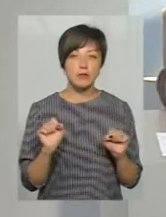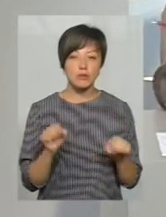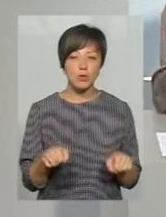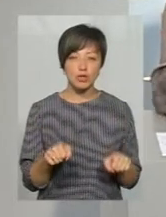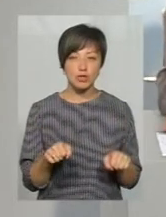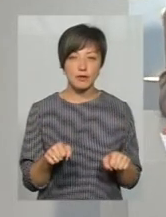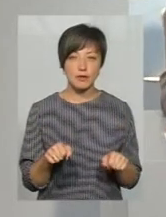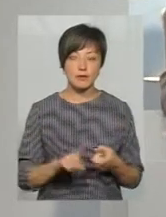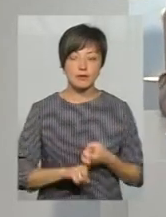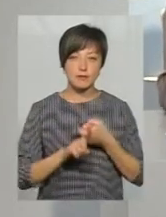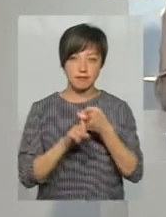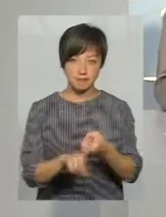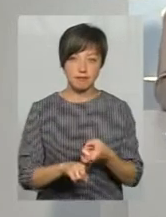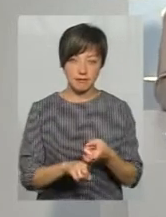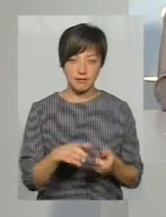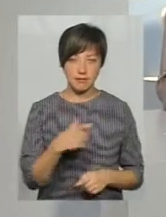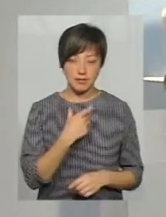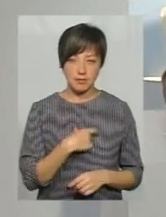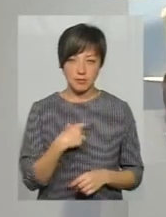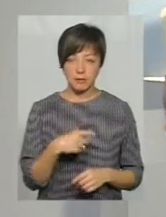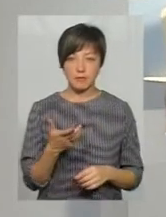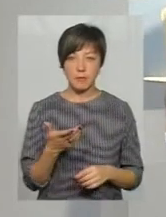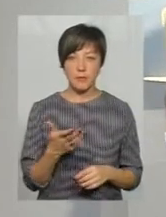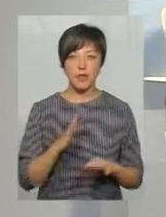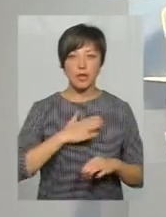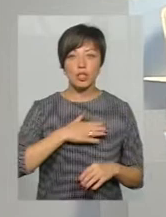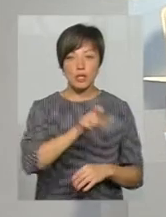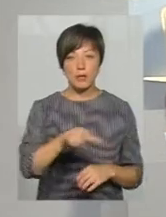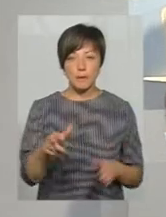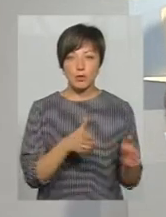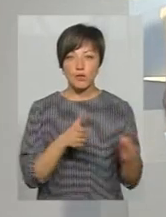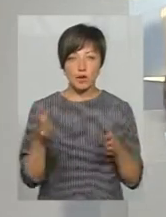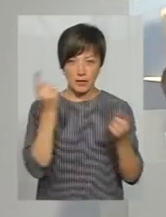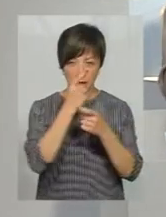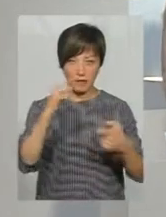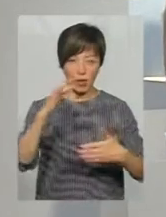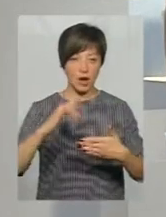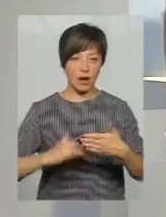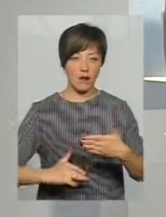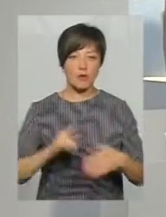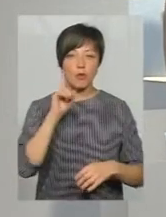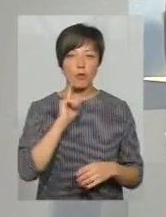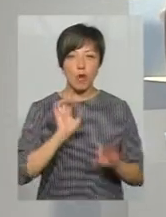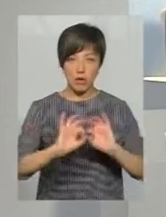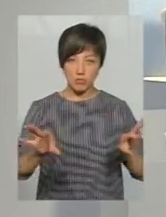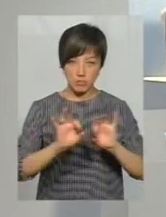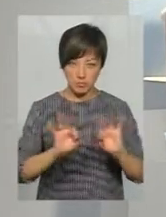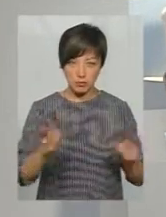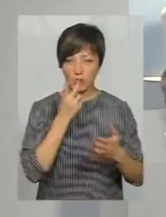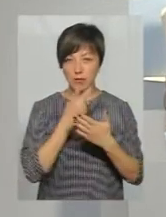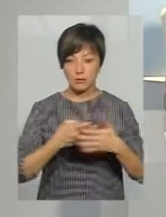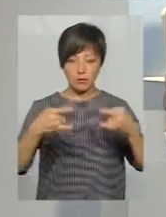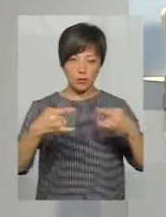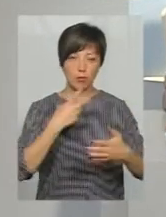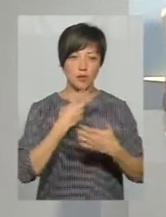можна інфікуватись. І ми для наших глядачів підготували інфографіку. Поки пані Ольга буде розповідати, ви